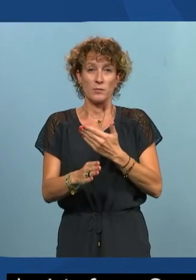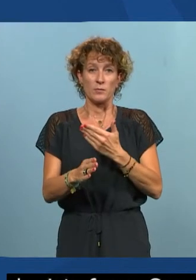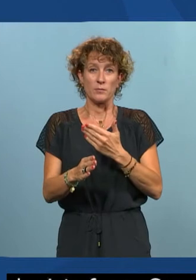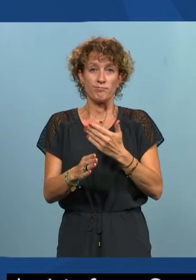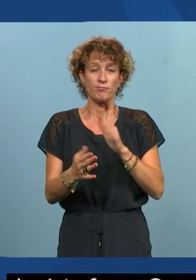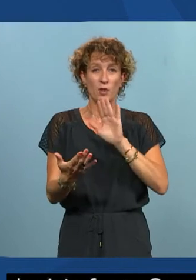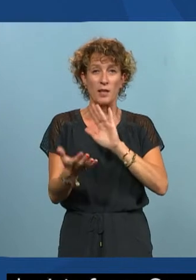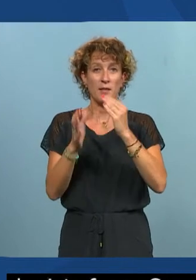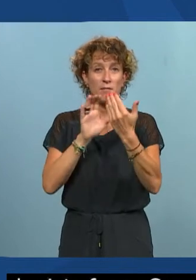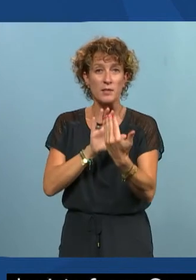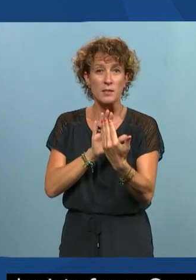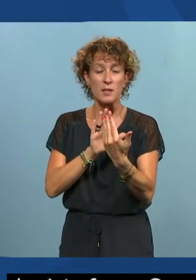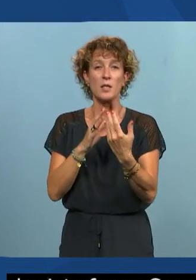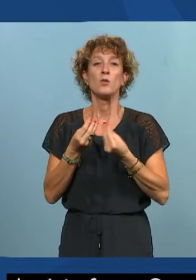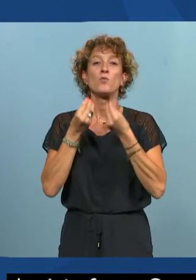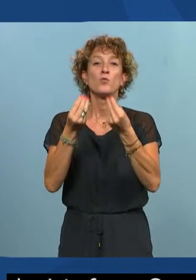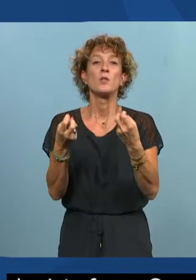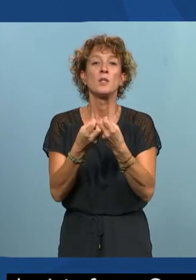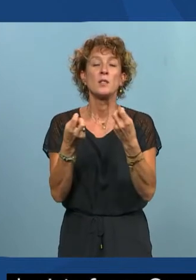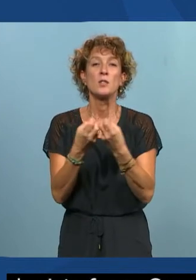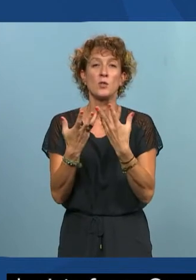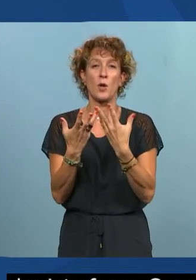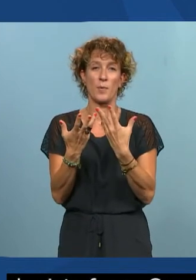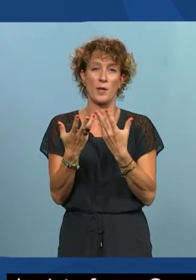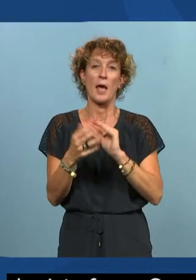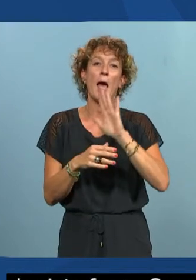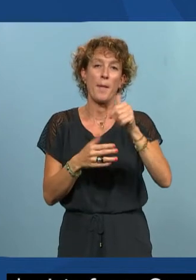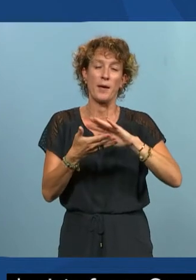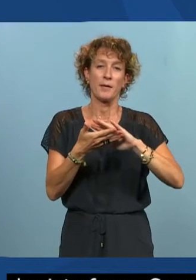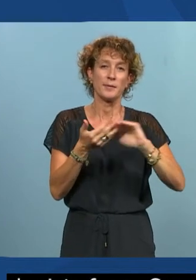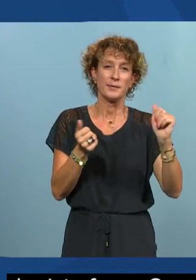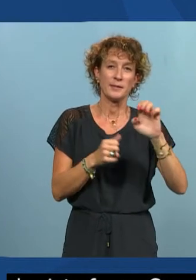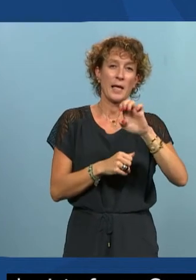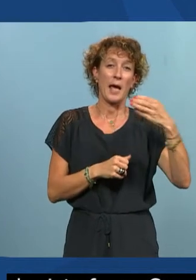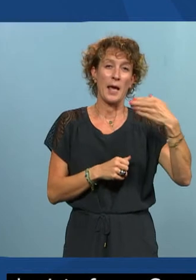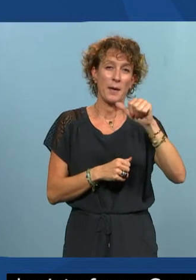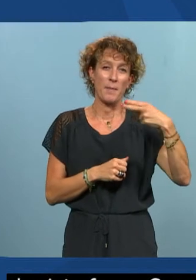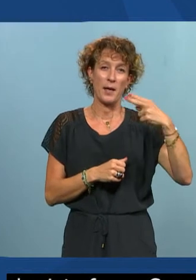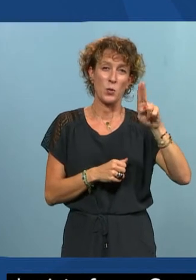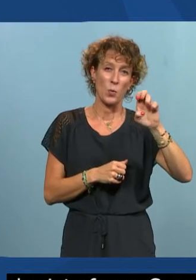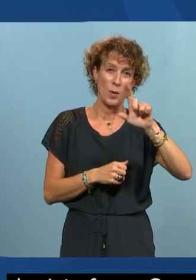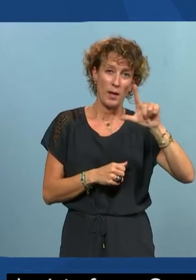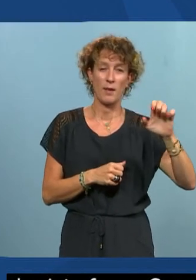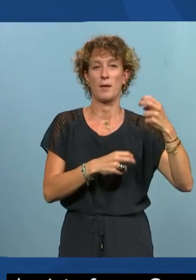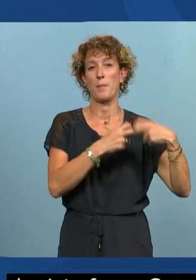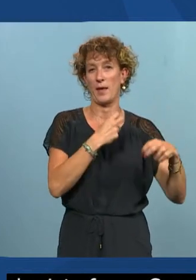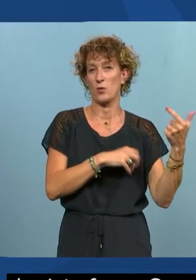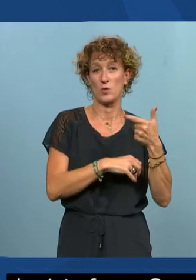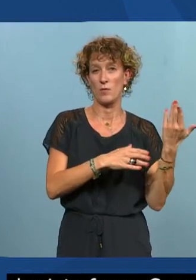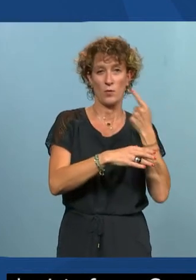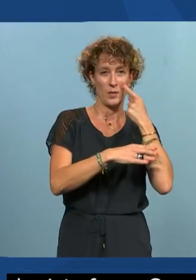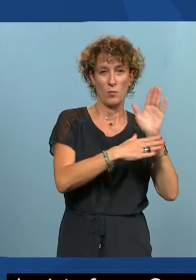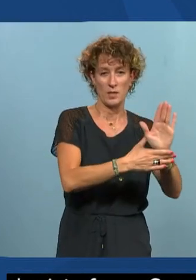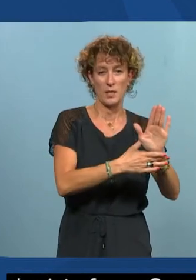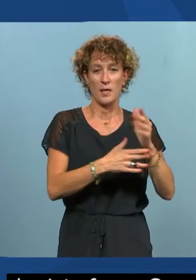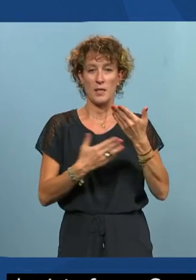et je vous donne un exemple pour illustrer ça et ensuite je pense qu'Emmanuel et Pierre ils se font très bien par leur retour et leur témoignage c'est celui d'Uber